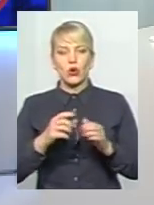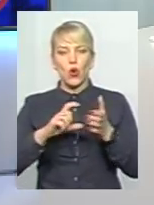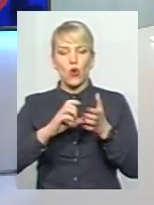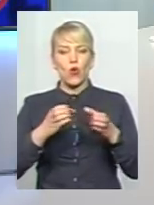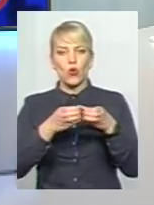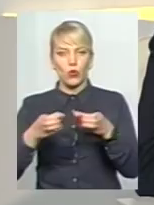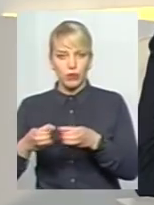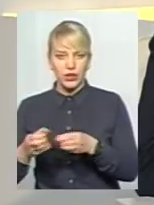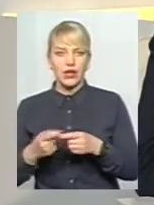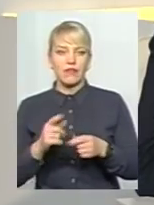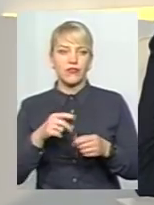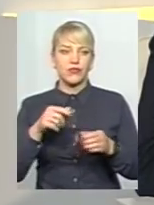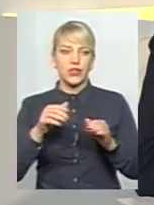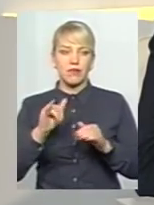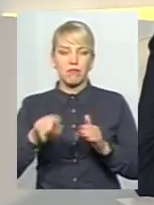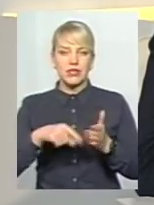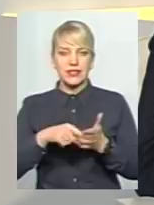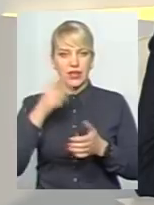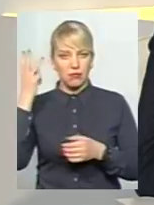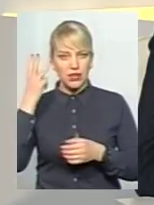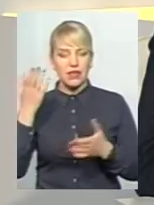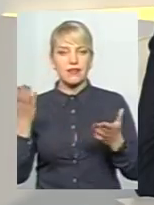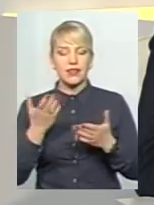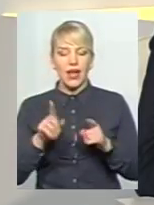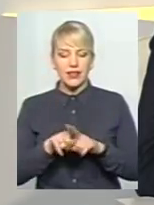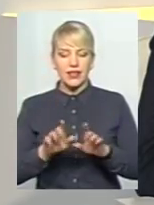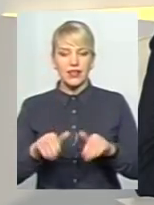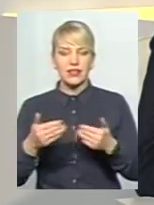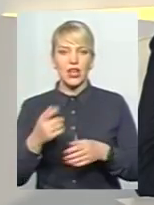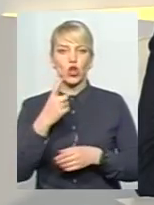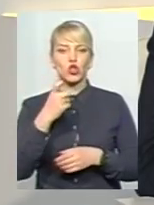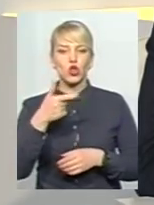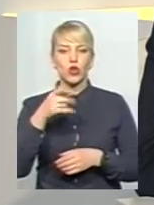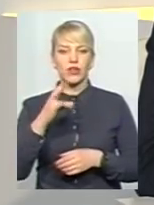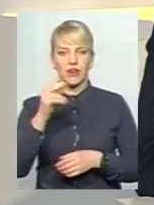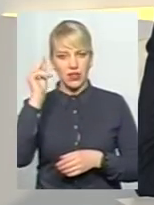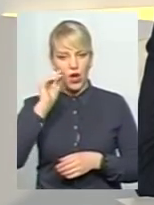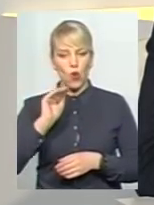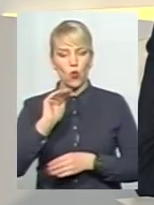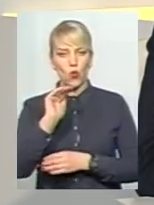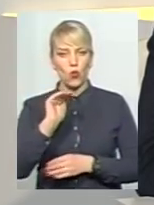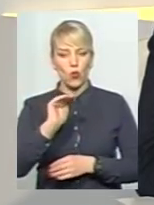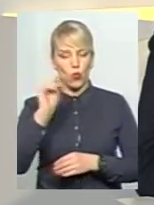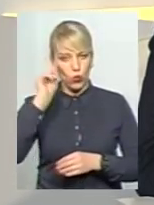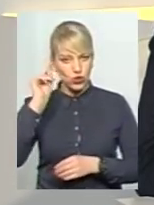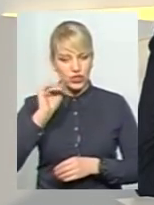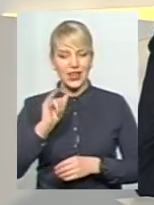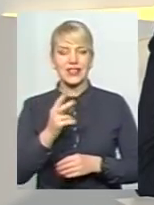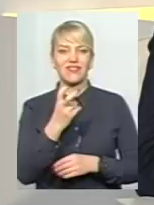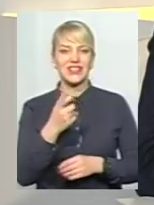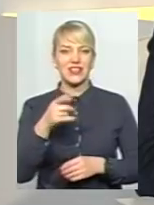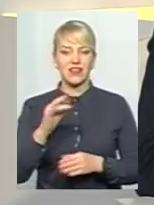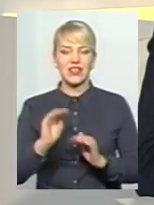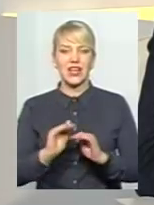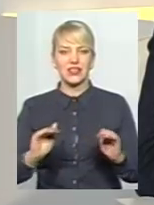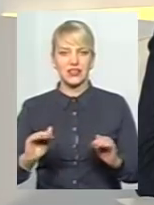оцей проміжок часу в місті Хмельницькому. Такі ініціативи, як 100 гривень на учня і 200 гривень на дитину в дитячому садочку дають